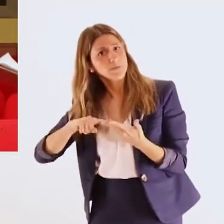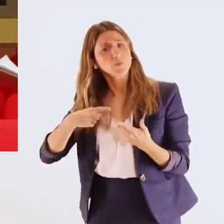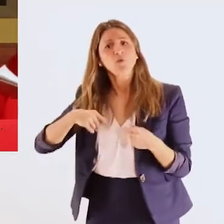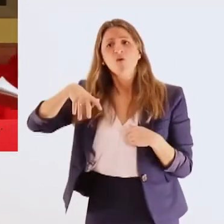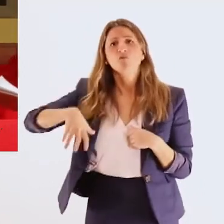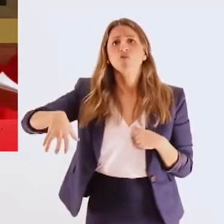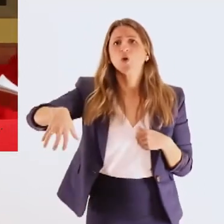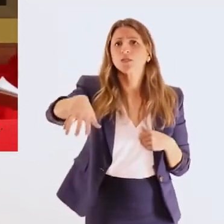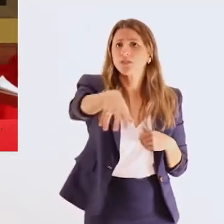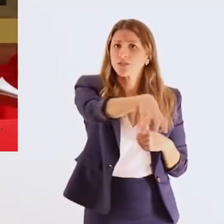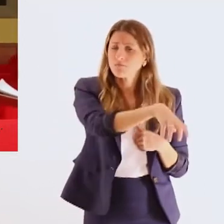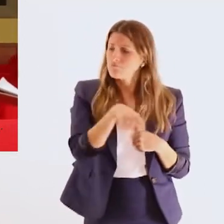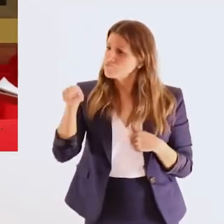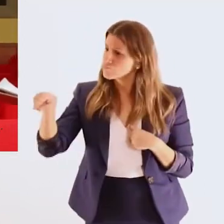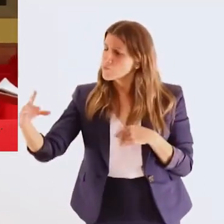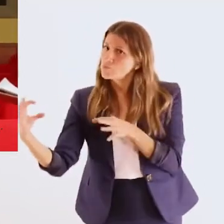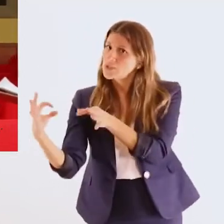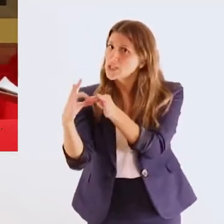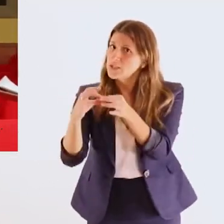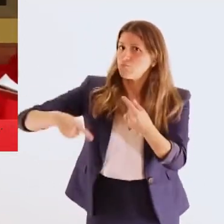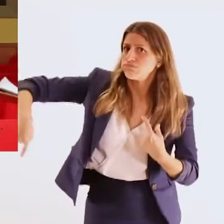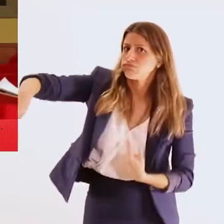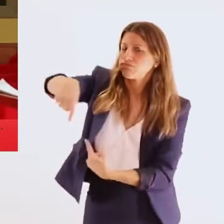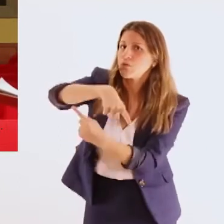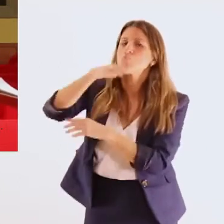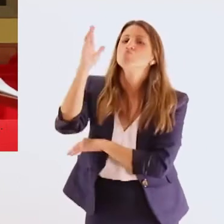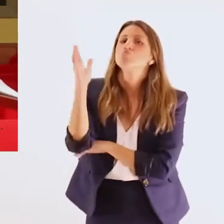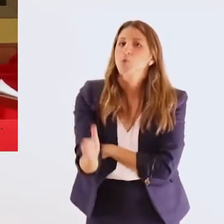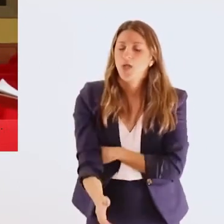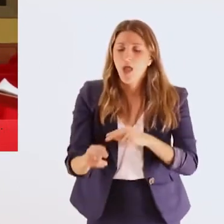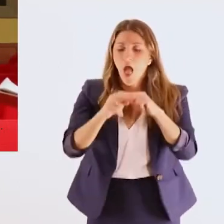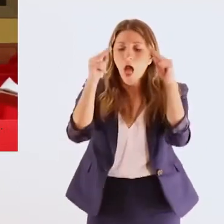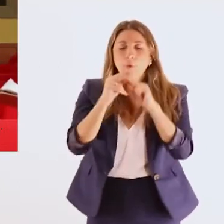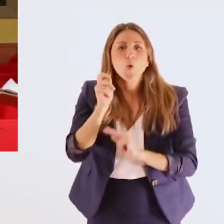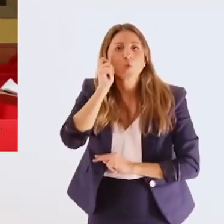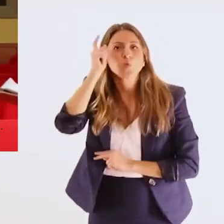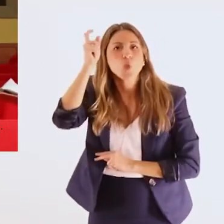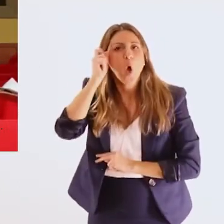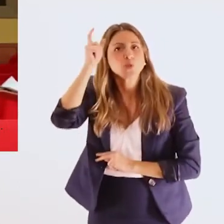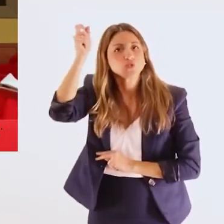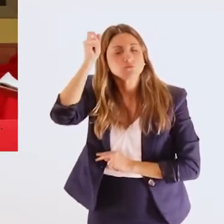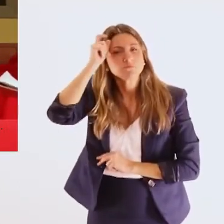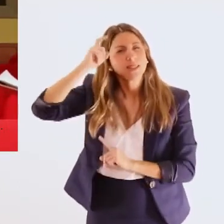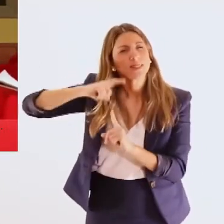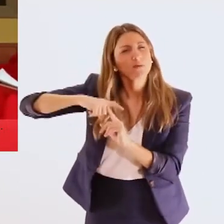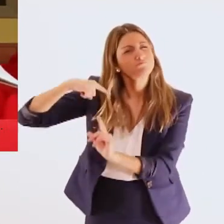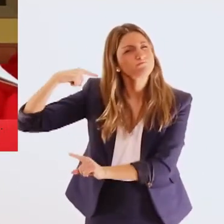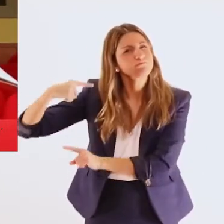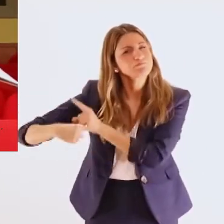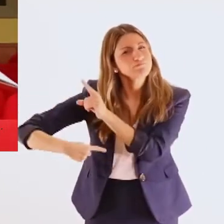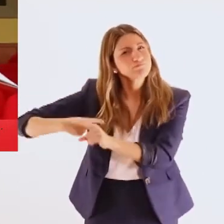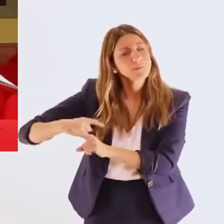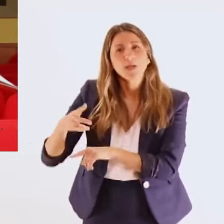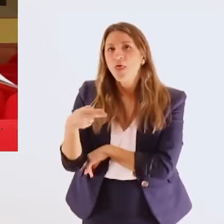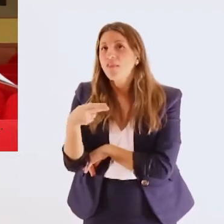συνεργασία με την ακαδημαϊκή κοινότητα με την πολιτεία, με την κοινωνία των πολιτών